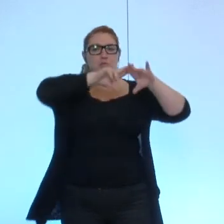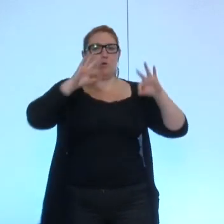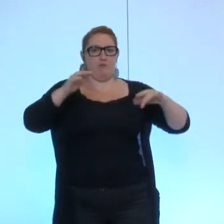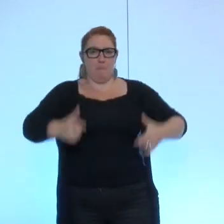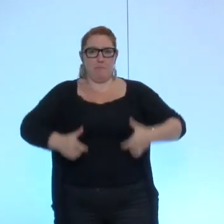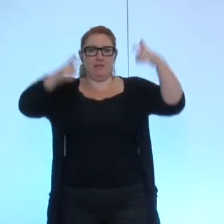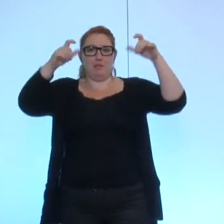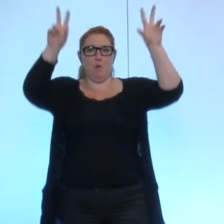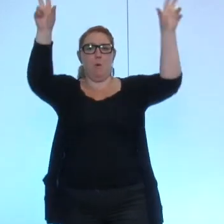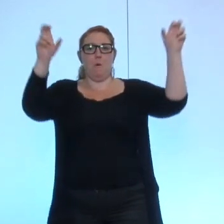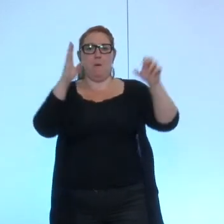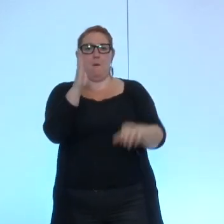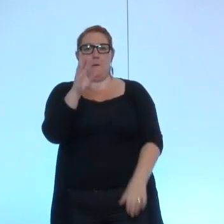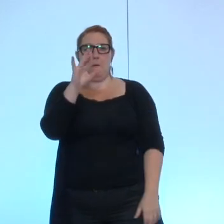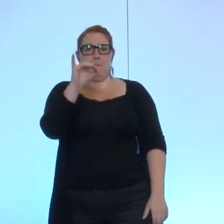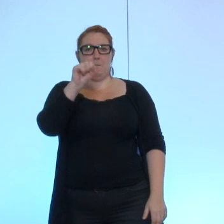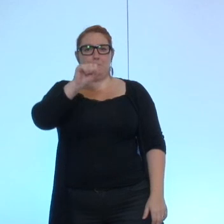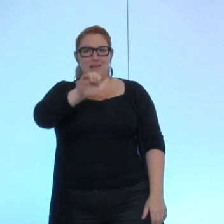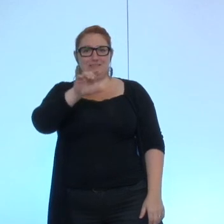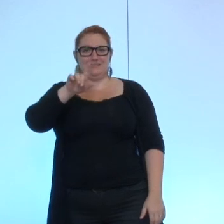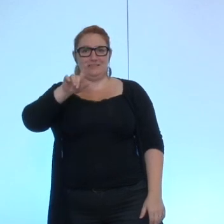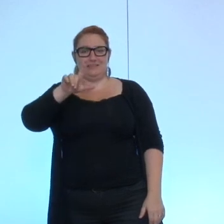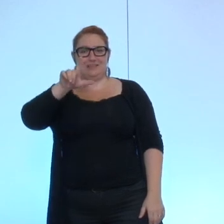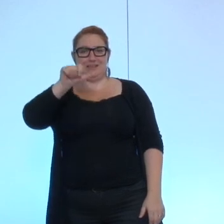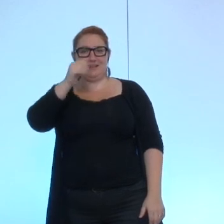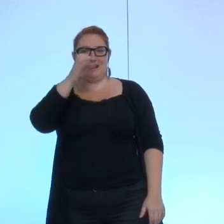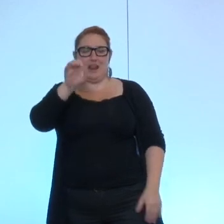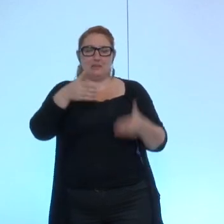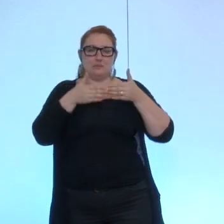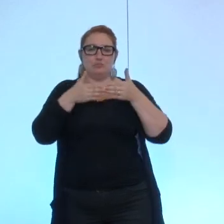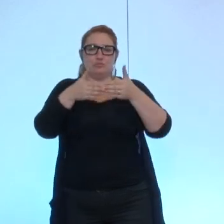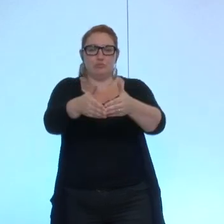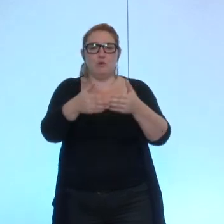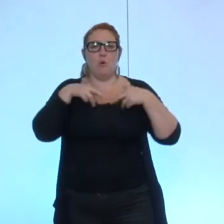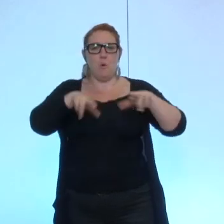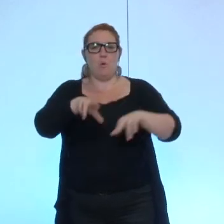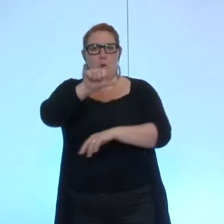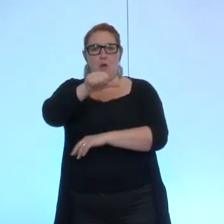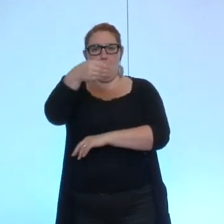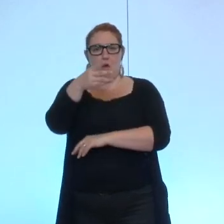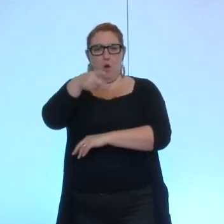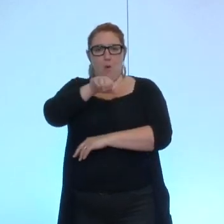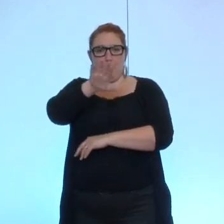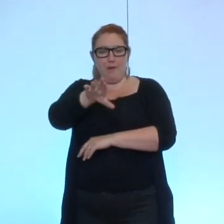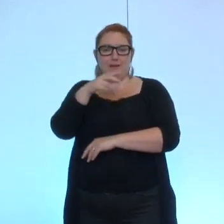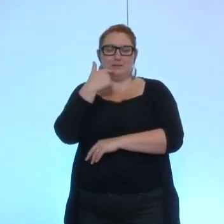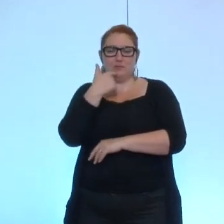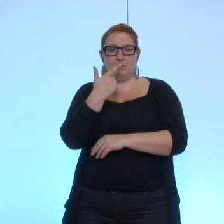bâtiment du brise-glace rue Ampère il s'agit du versement d'une indemnisation à'entreprise Guibou